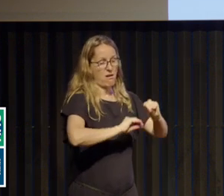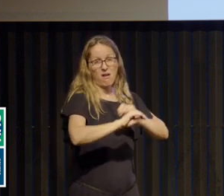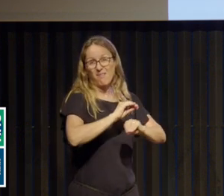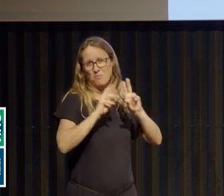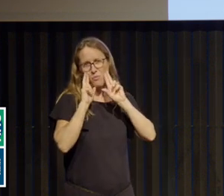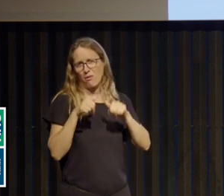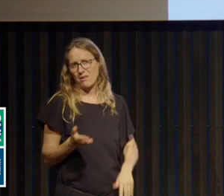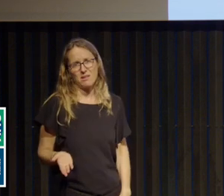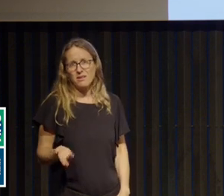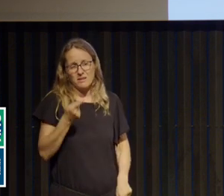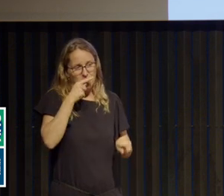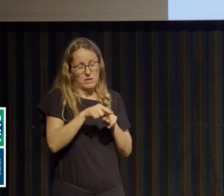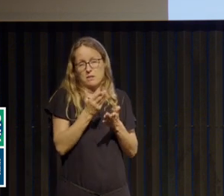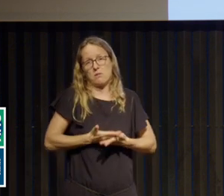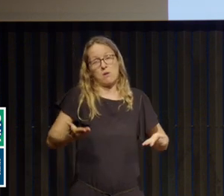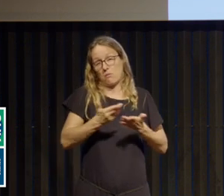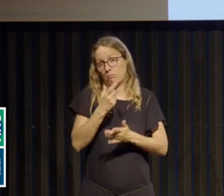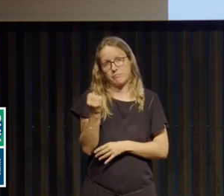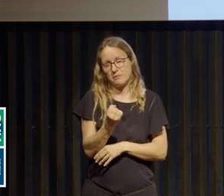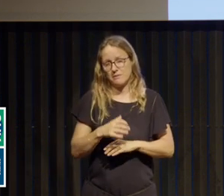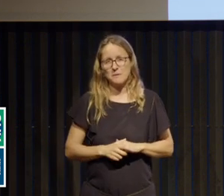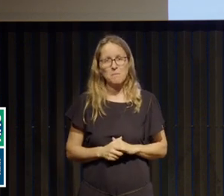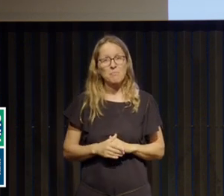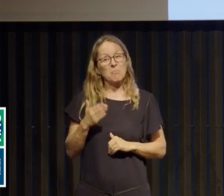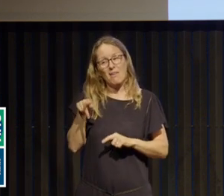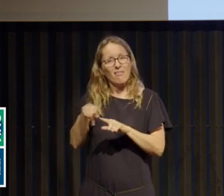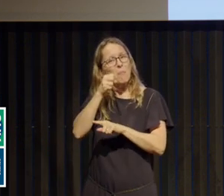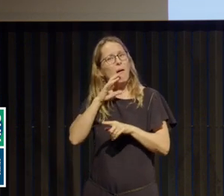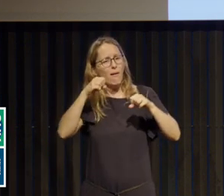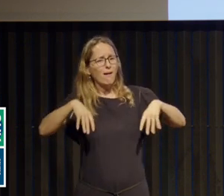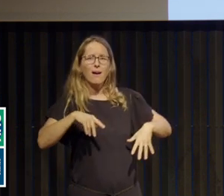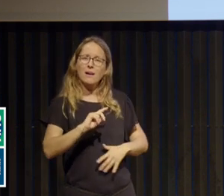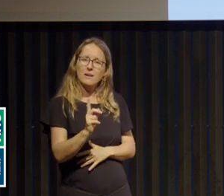à rien sauf à enquister la situation. Mais ça ne pas dire démission. c'est-à-dire